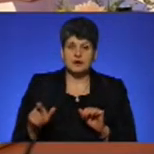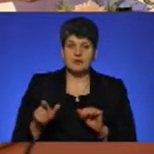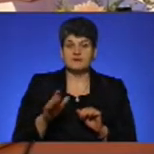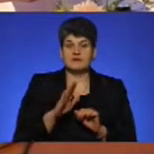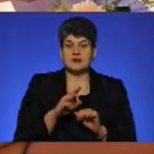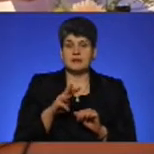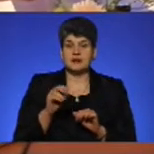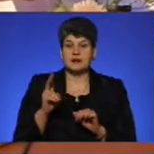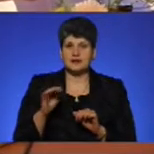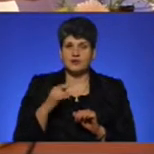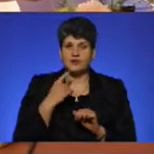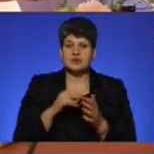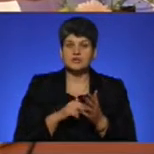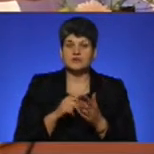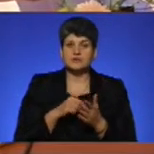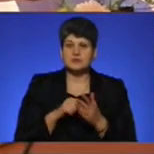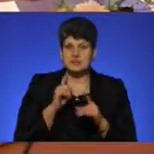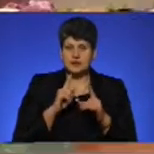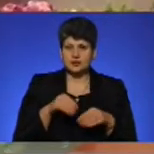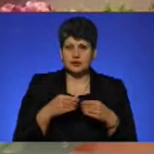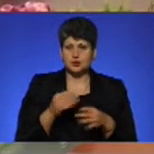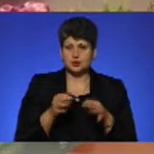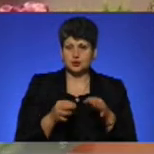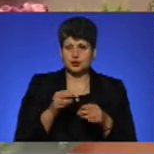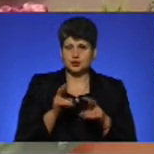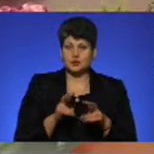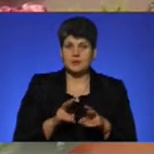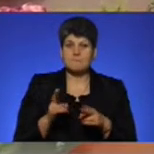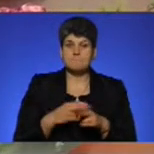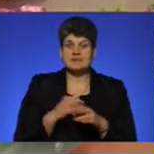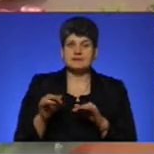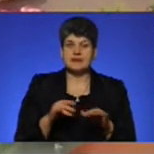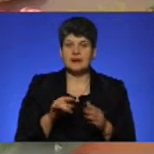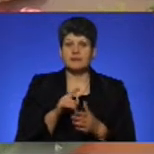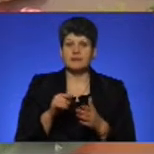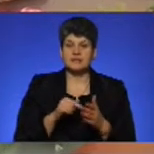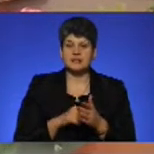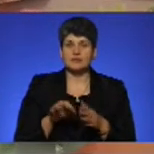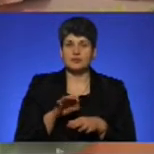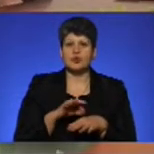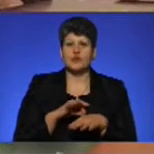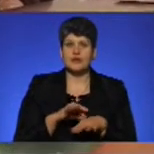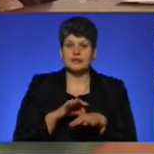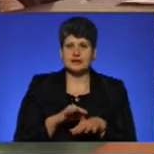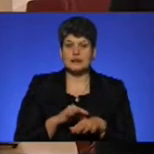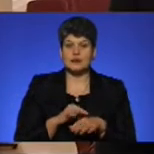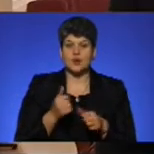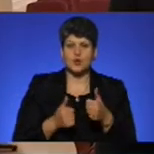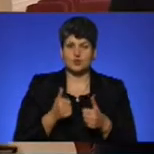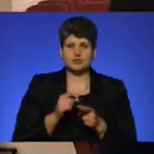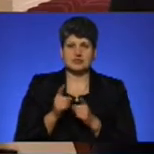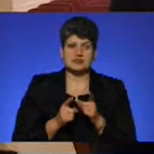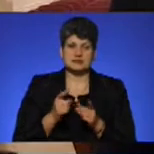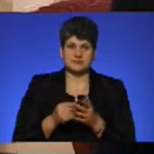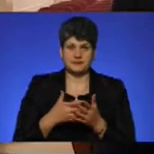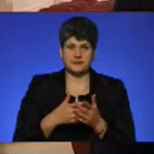повідомив, на Черкаську міськраду подано позов до суду через бездіяльність у питаннях проведення конкурсу та зміни тарифів. Ми повинні